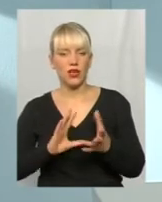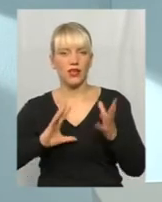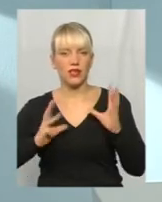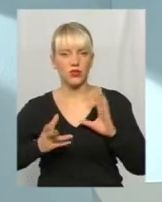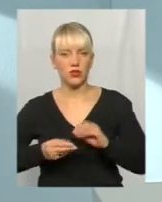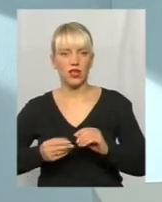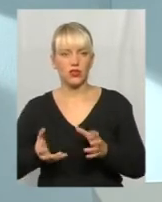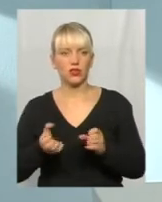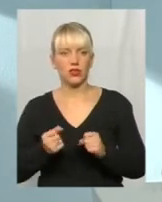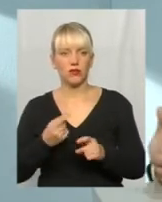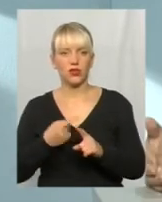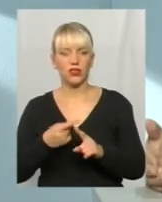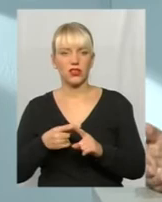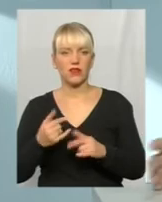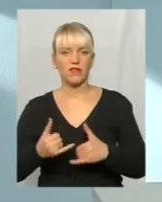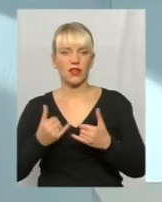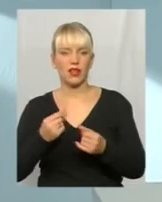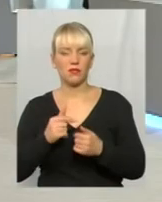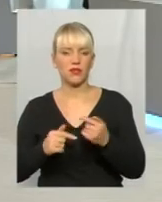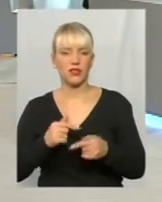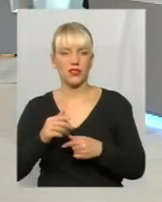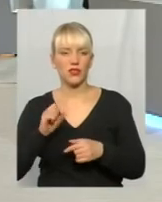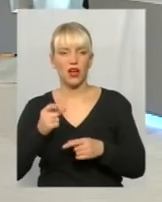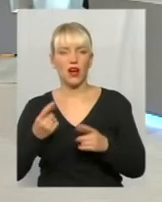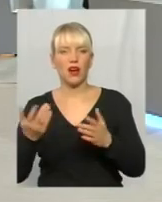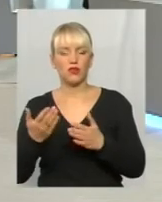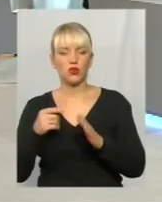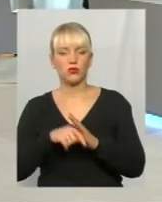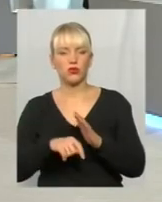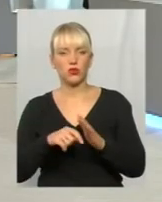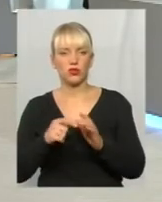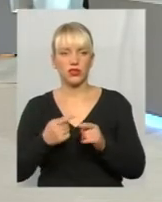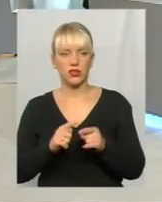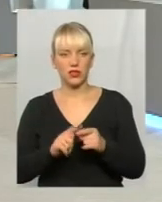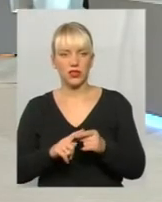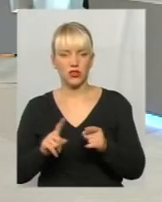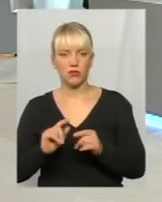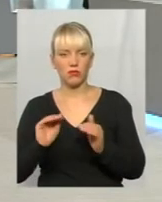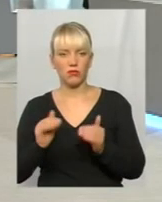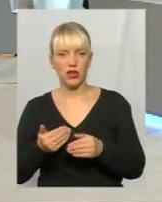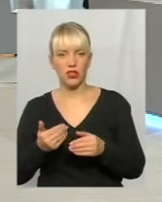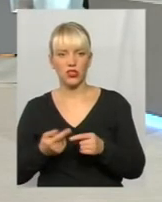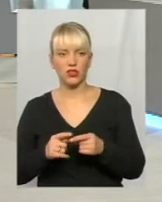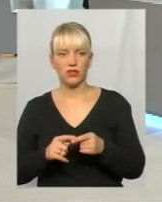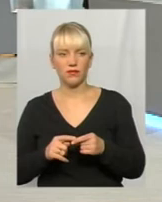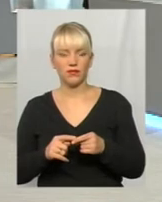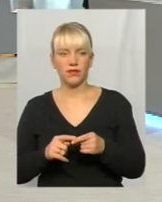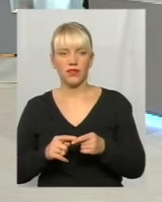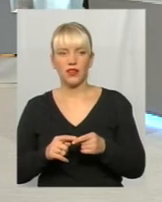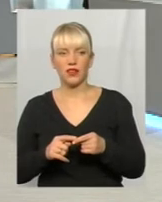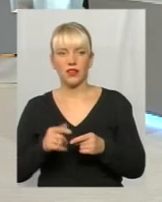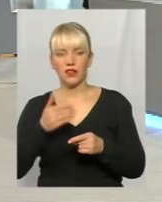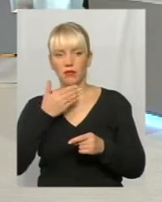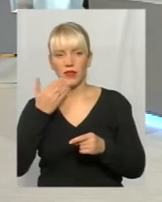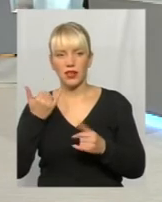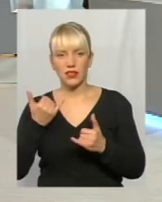отримати позитивний для бізнесу. А в чому суть позитивного результату? Що менший тиск, нема зайвих